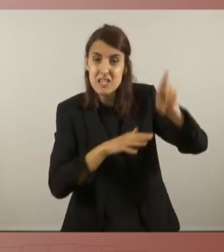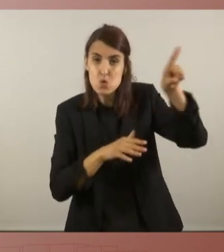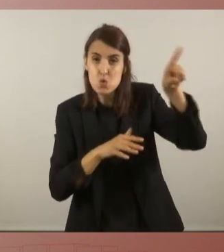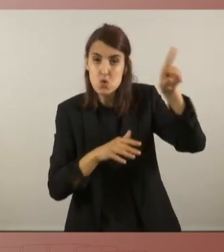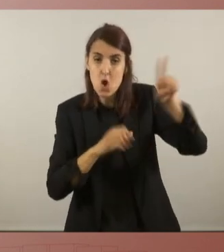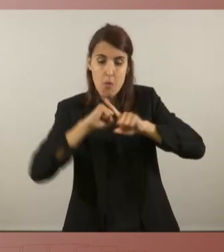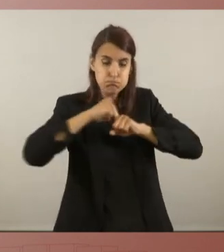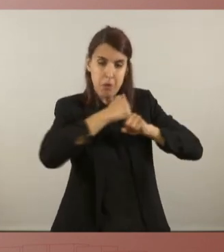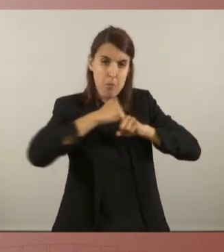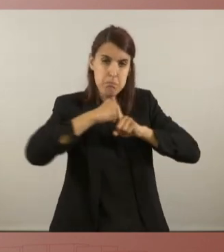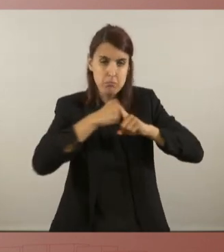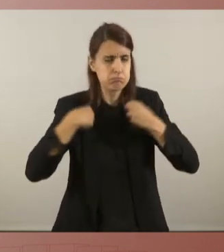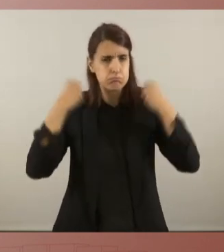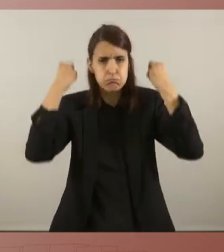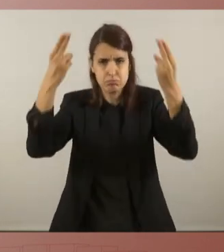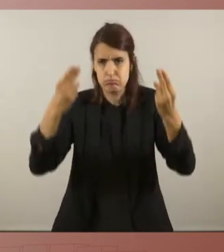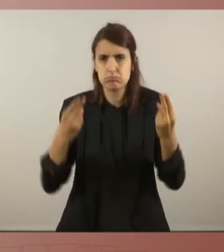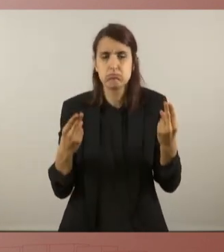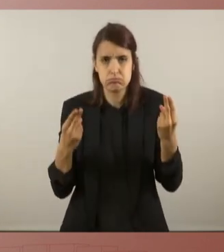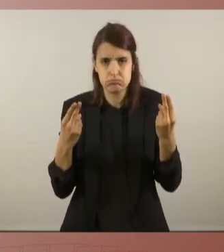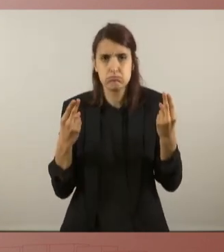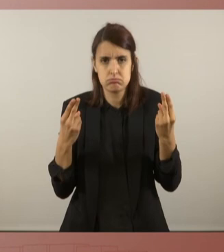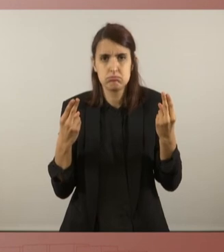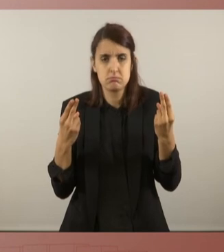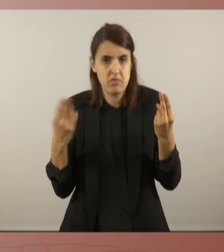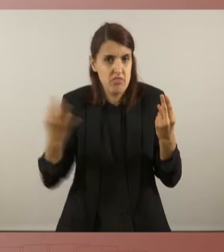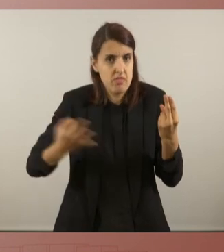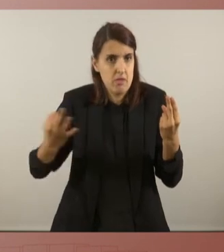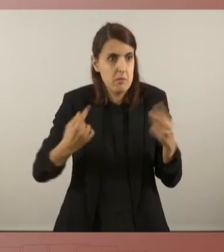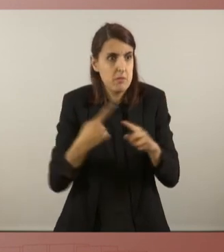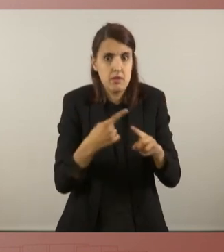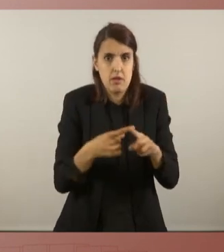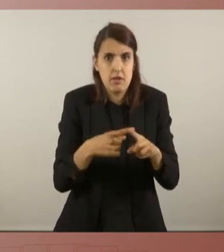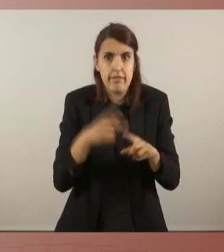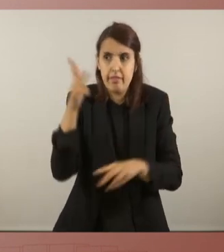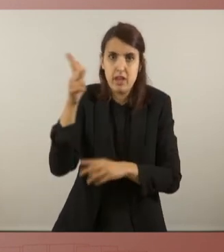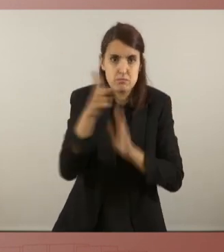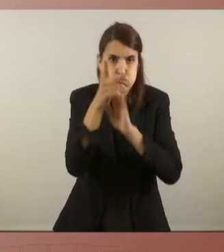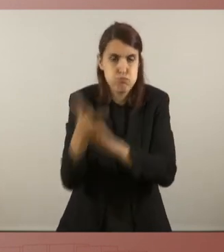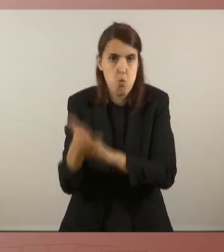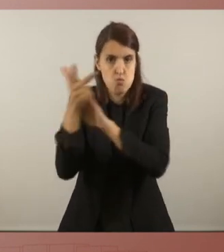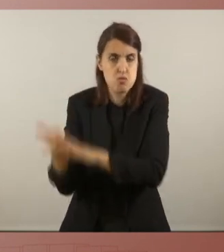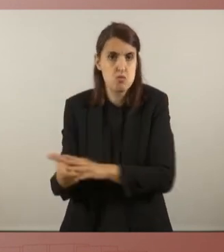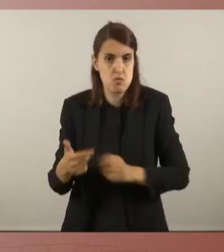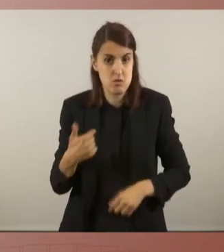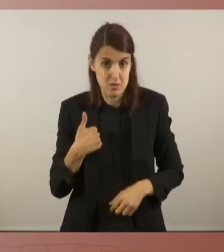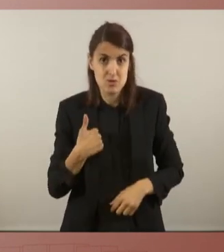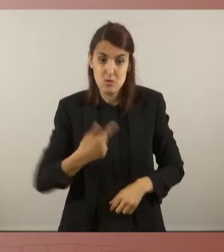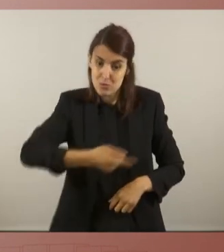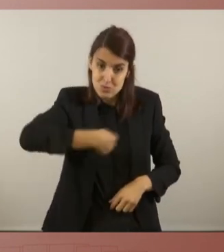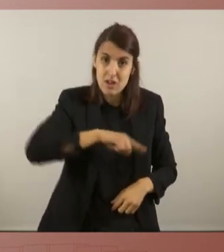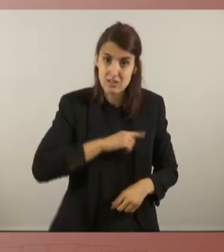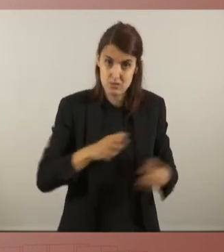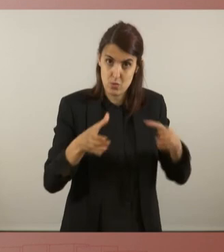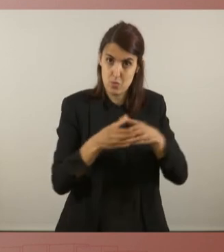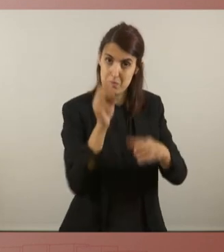que permet perpetuar aquesta injustícia i aquesta negació de drets. En nosaltres hi trobaran un grup